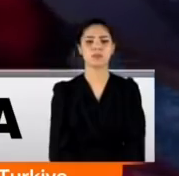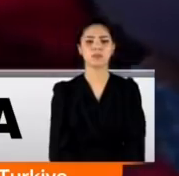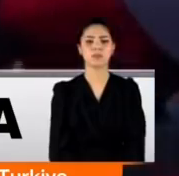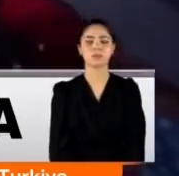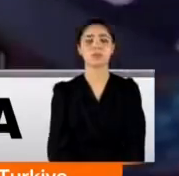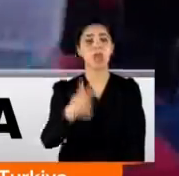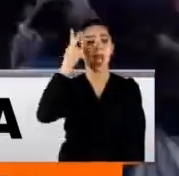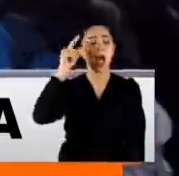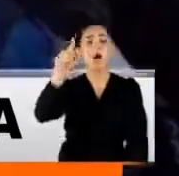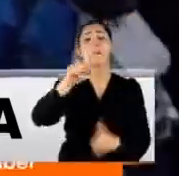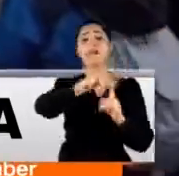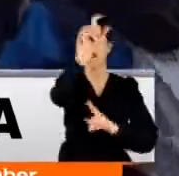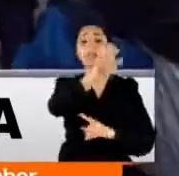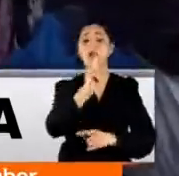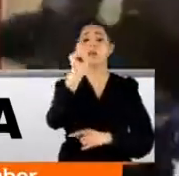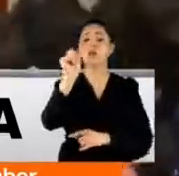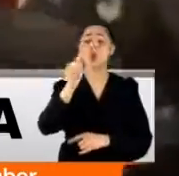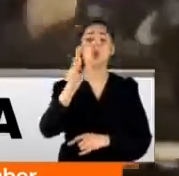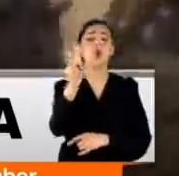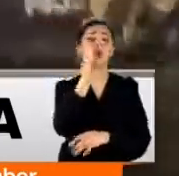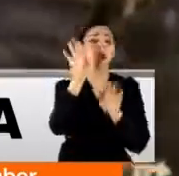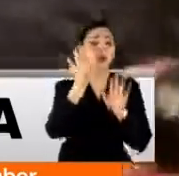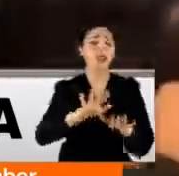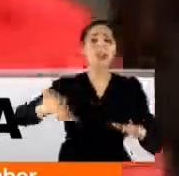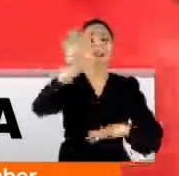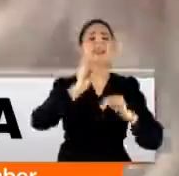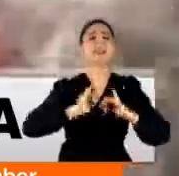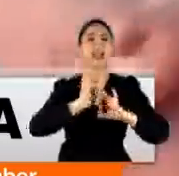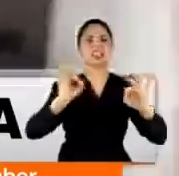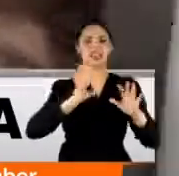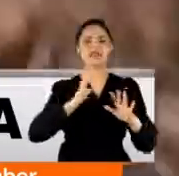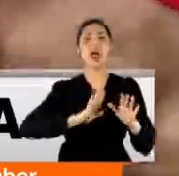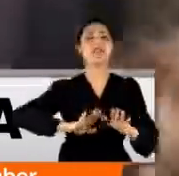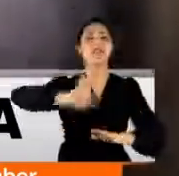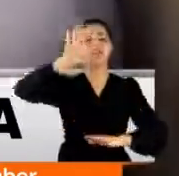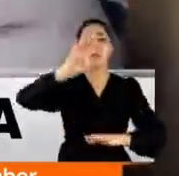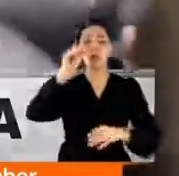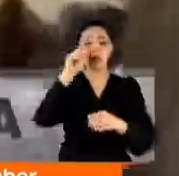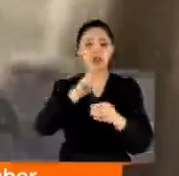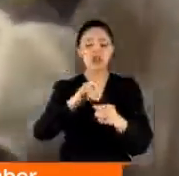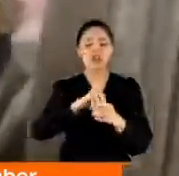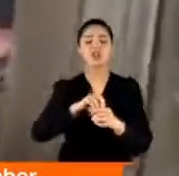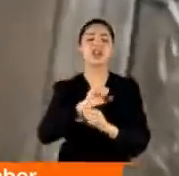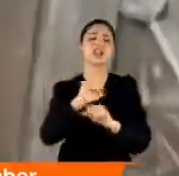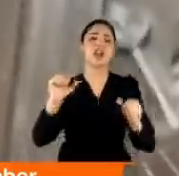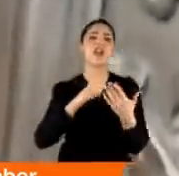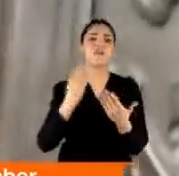Amerika Trump'ın son 9 gününde hala diken üstünde demokrasinin beşiği sallanıyor.